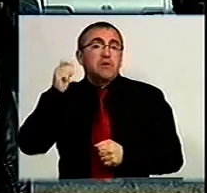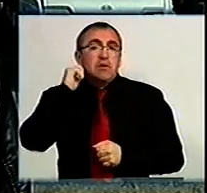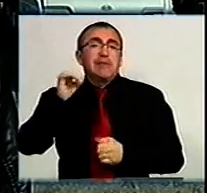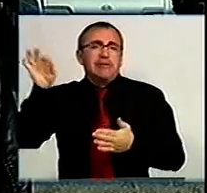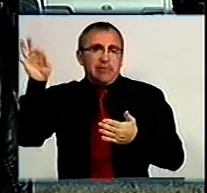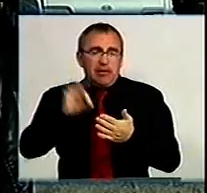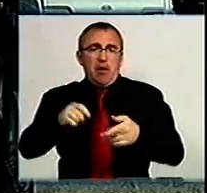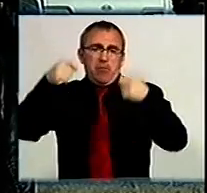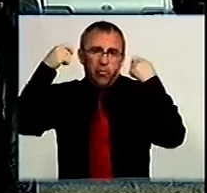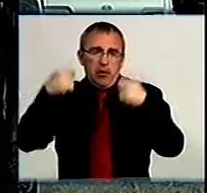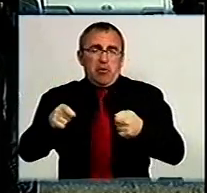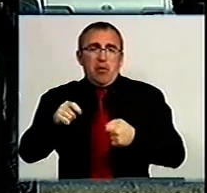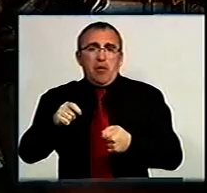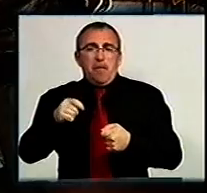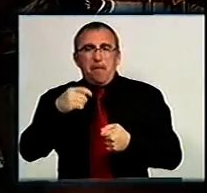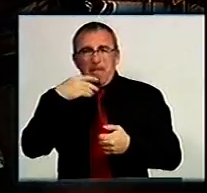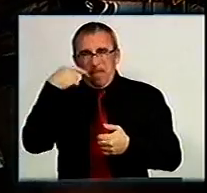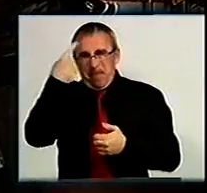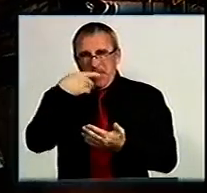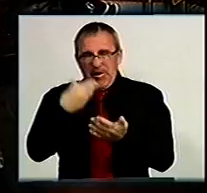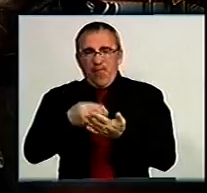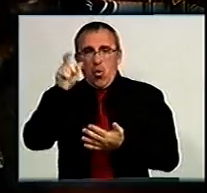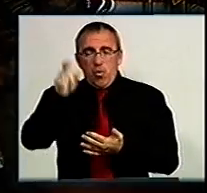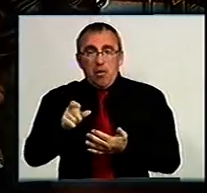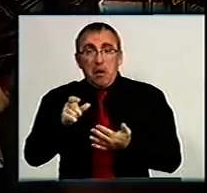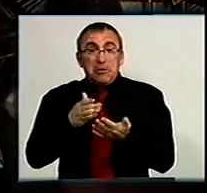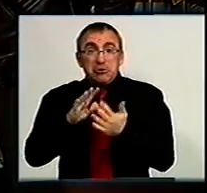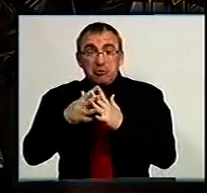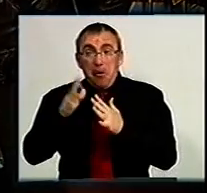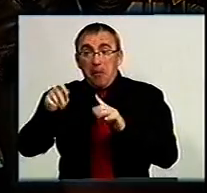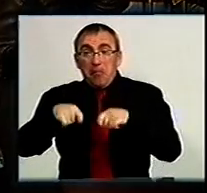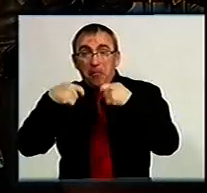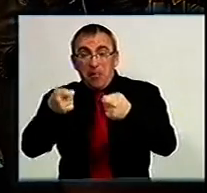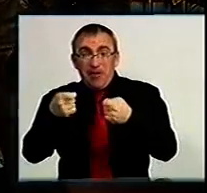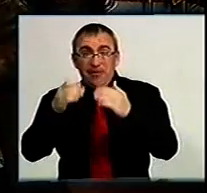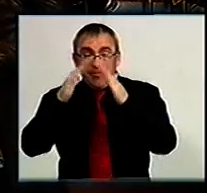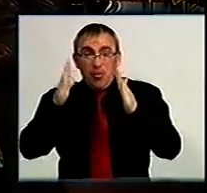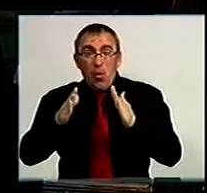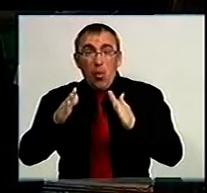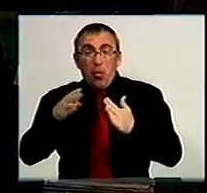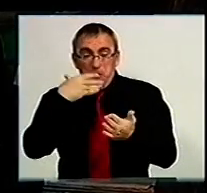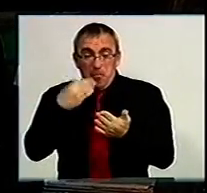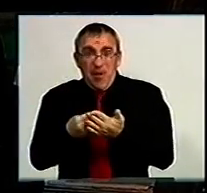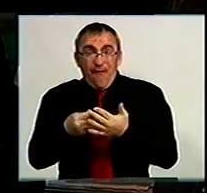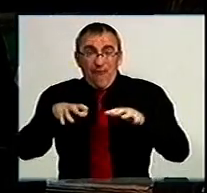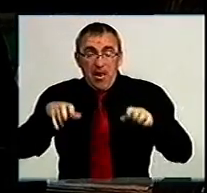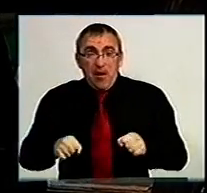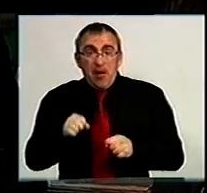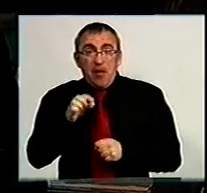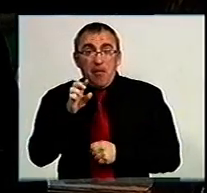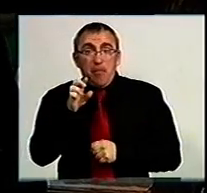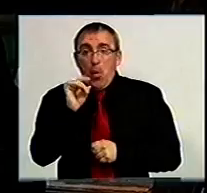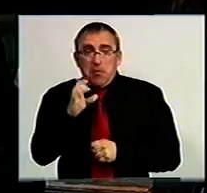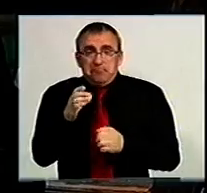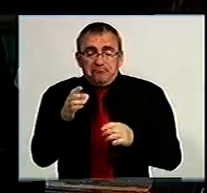зразу ж продали приватній особі. Яким чином селищній владі вдалося перевести це приміщення в комунальну власність, Борис без смоли не